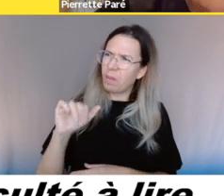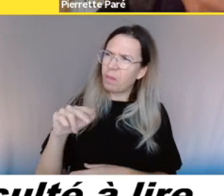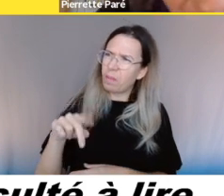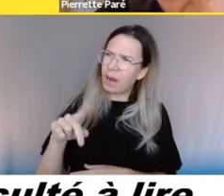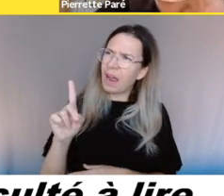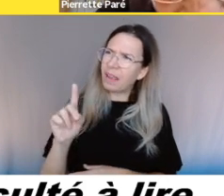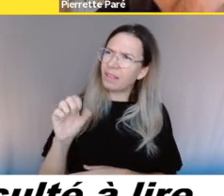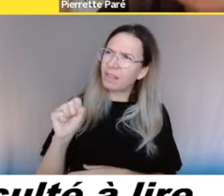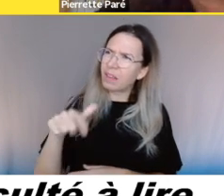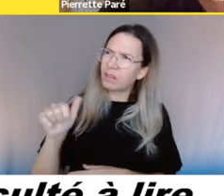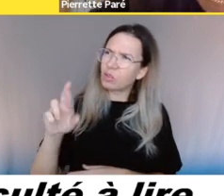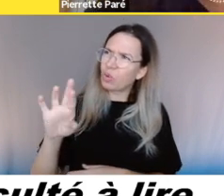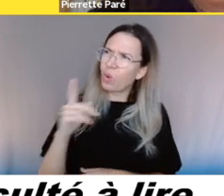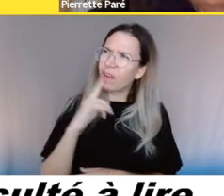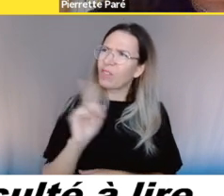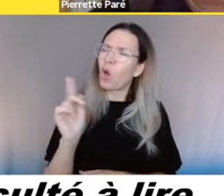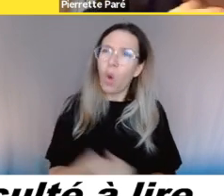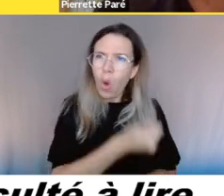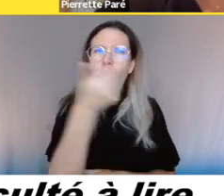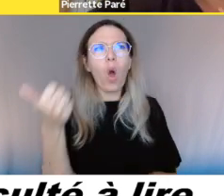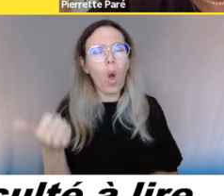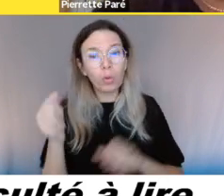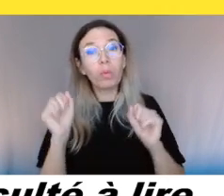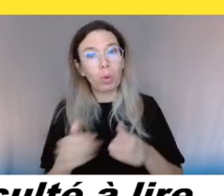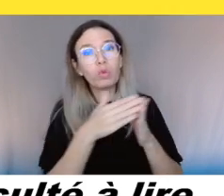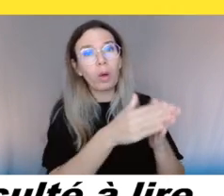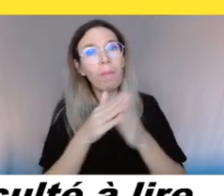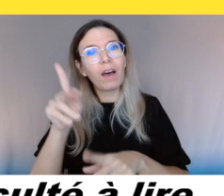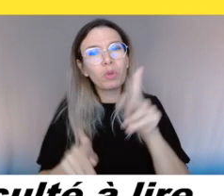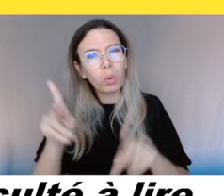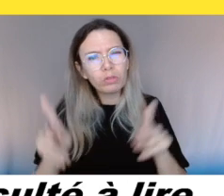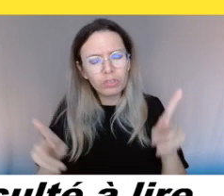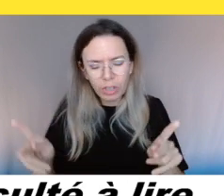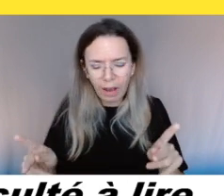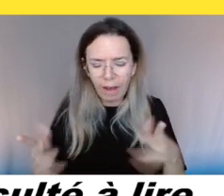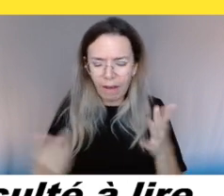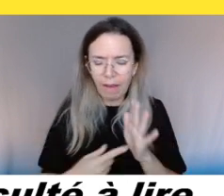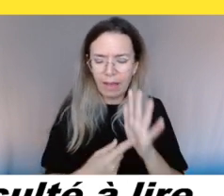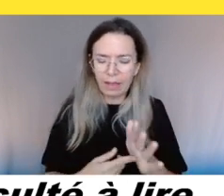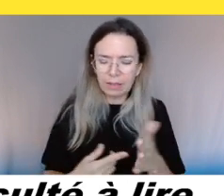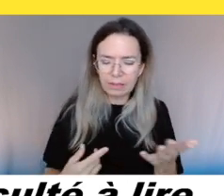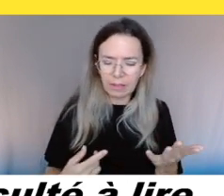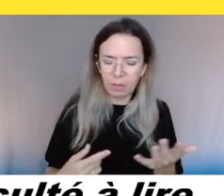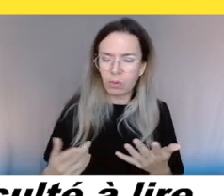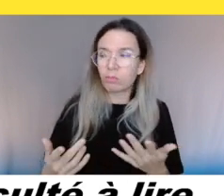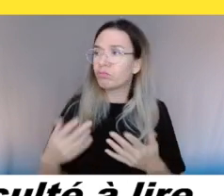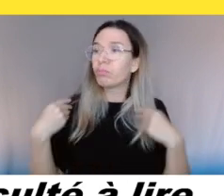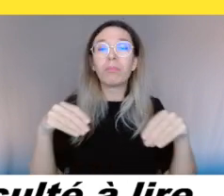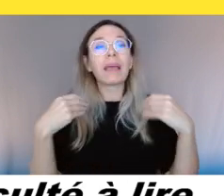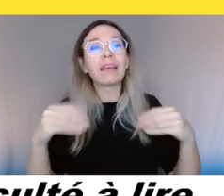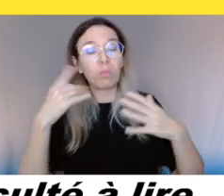ma lot et de regarder. Moi, c'est ça. C'est ça. Mais il y a certains, moi, je ne pas capable de lire,